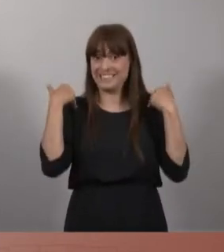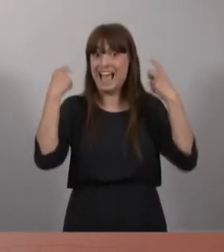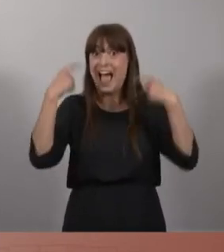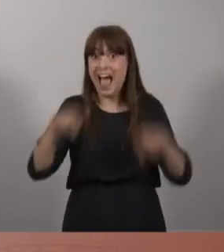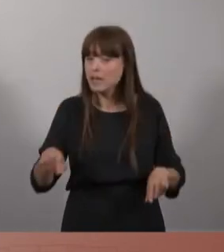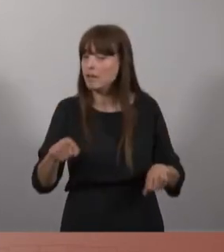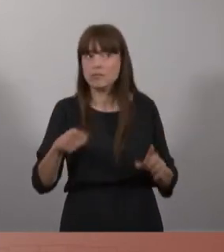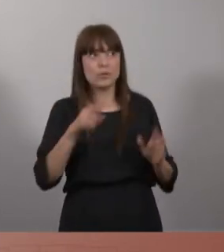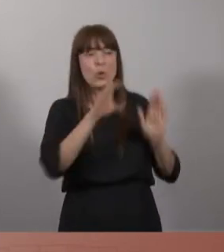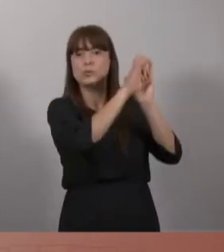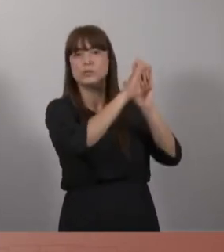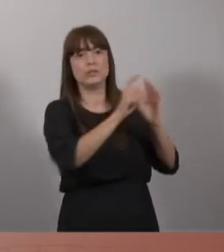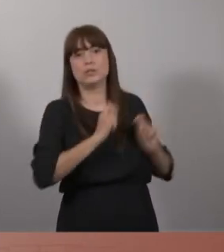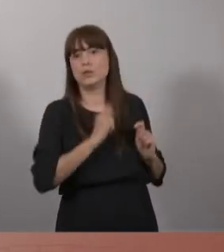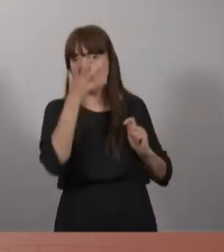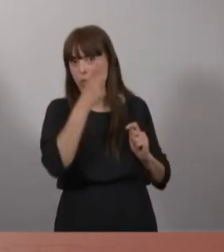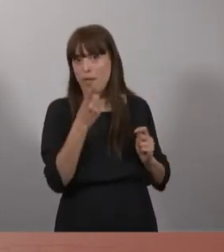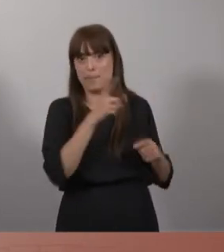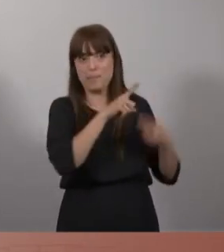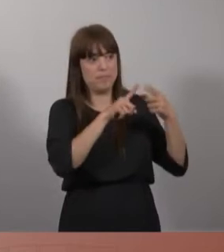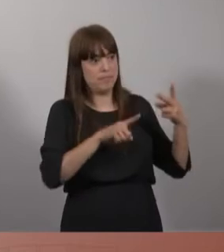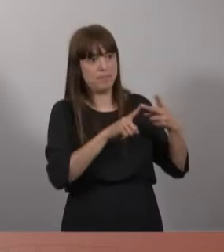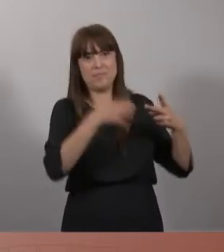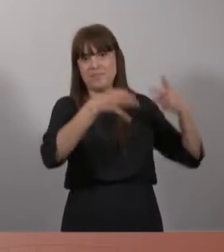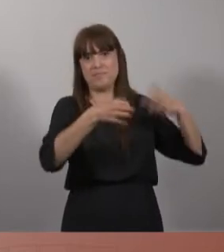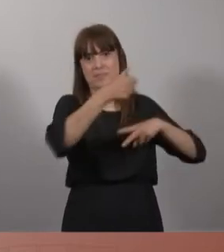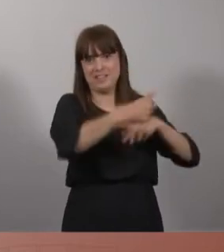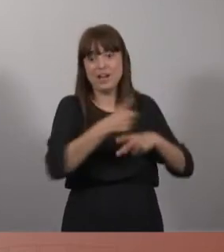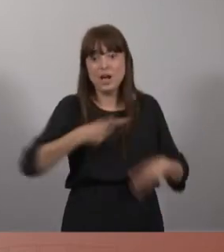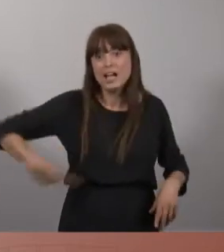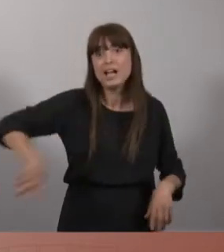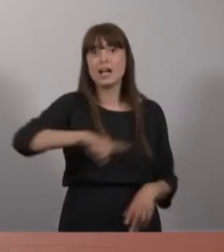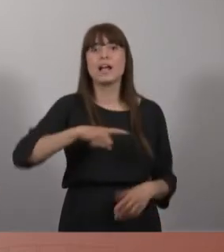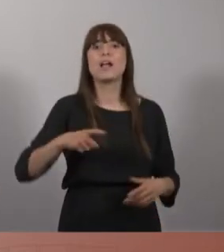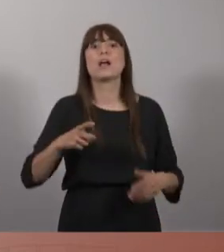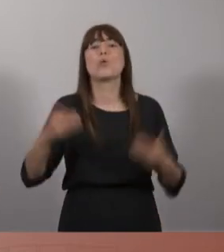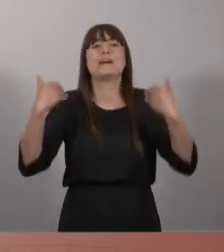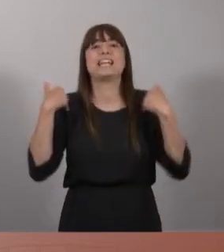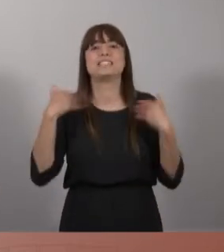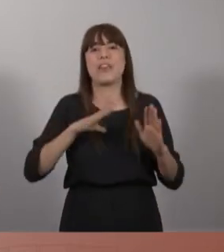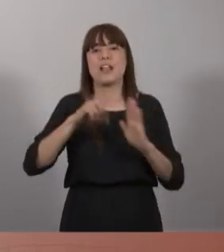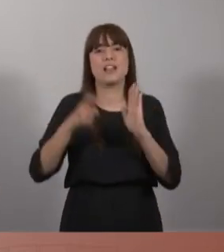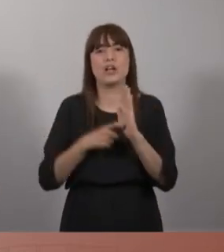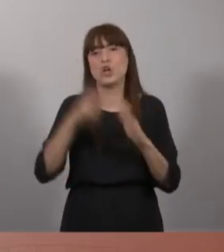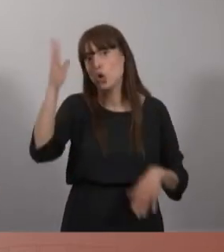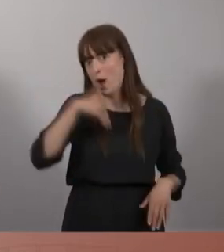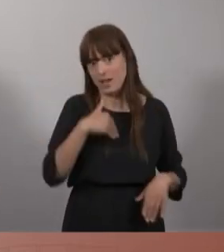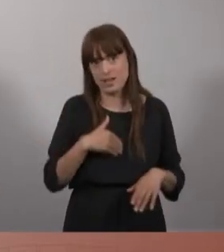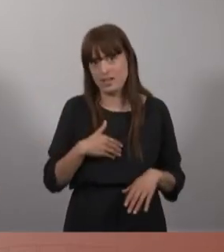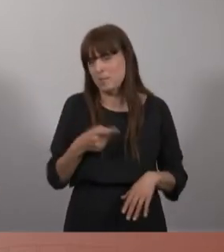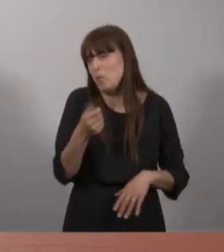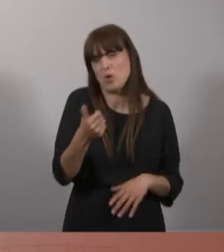acords no jurisdiccionals del TSJ. Per tant, de capacitat legislativa no en tenim ni una en matèria d'habitatge, o la que tenim és molt reduïda.